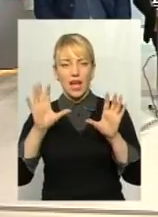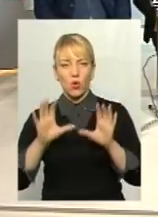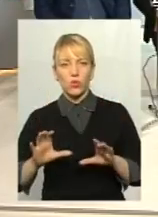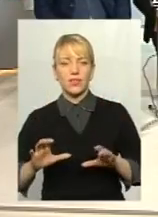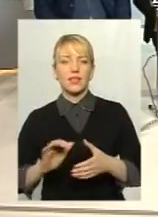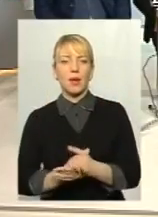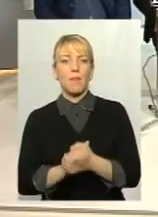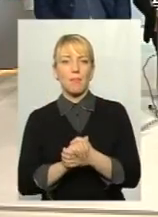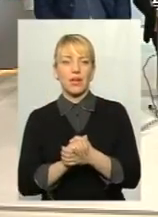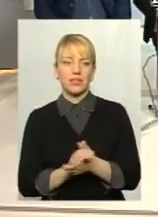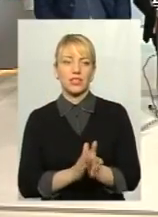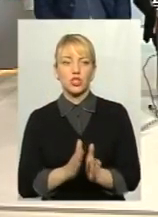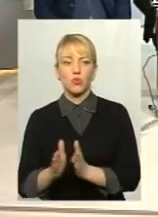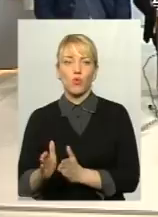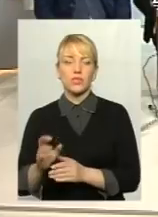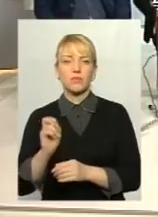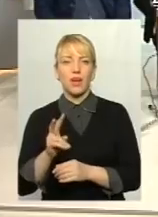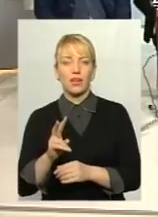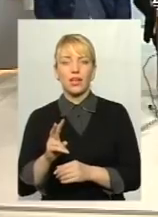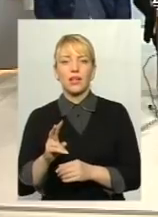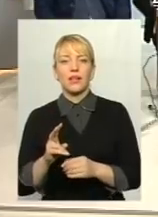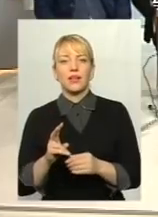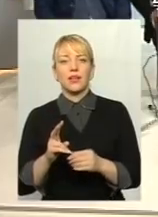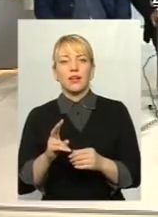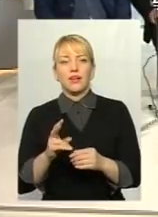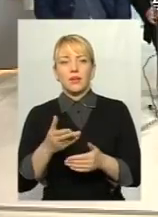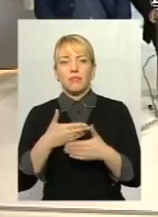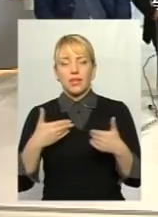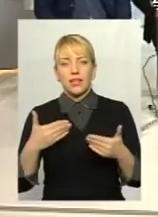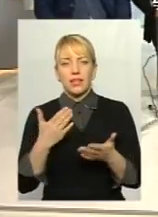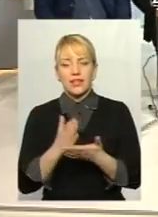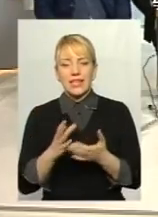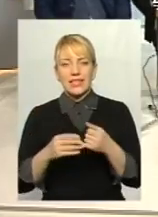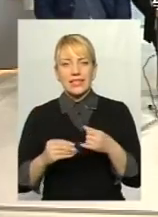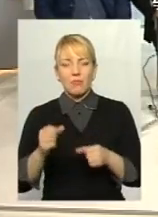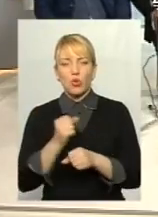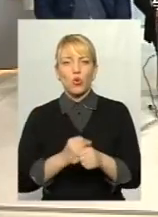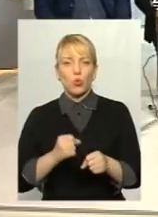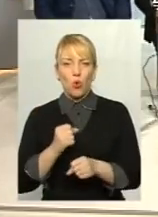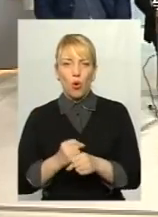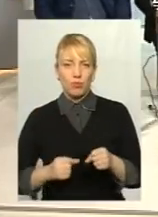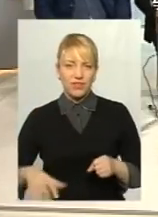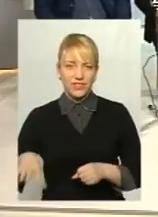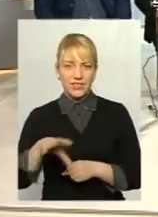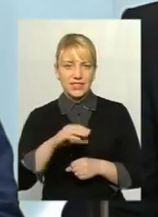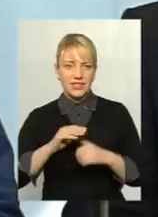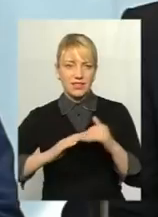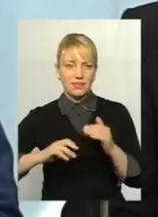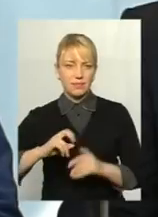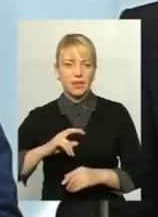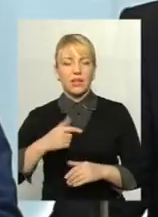мирний спосіб? Так як ми у речі землероби за свою суть. Я вважаю, що